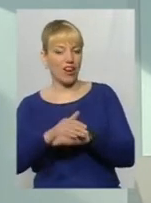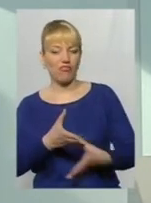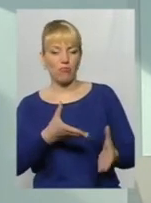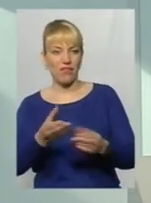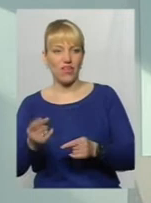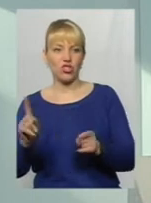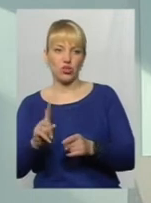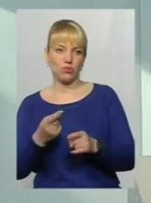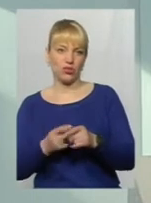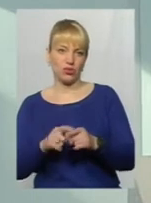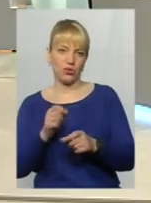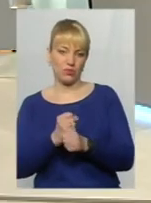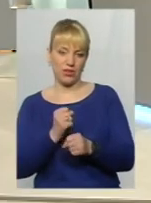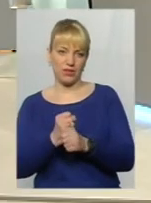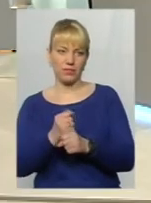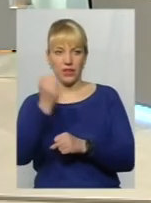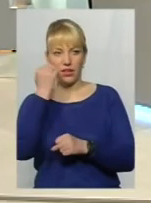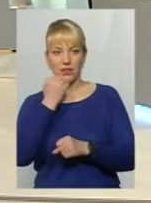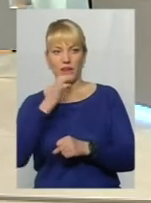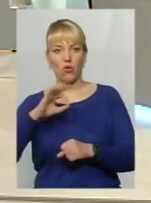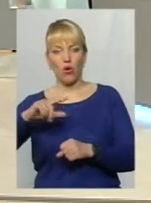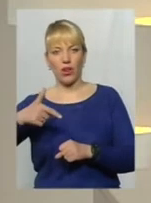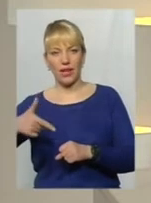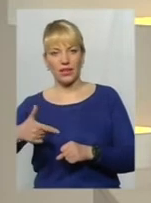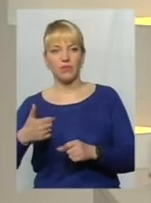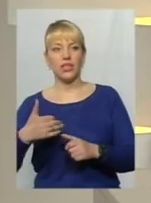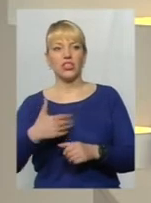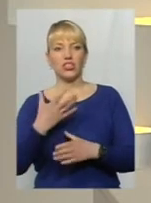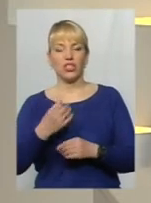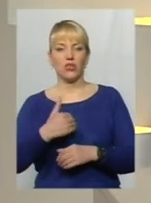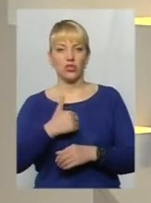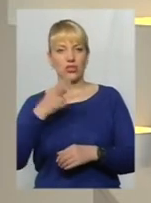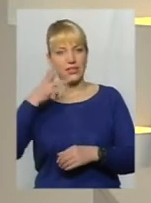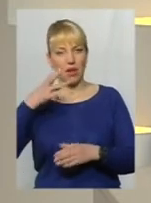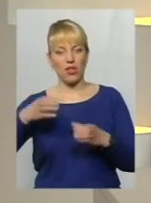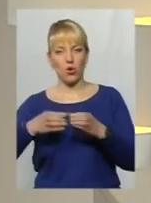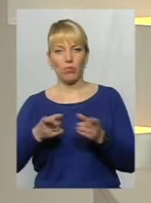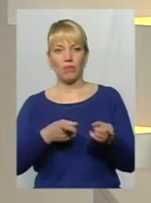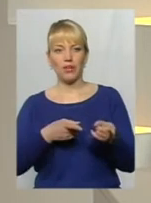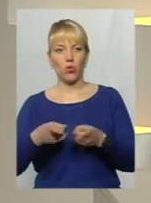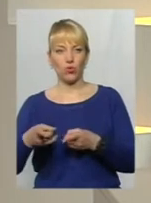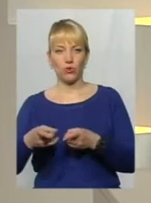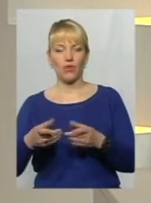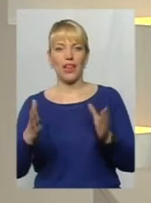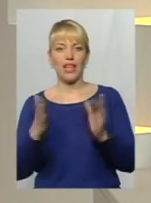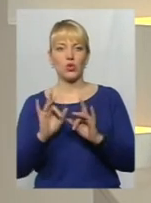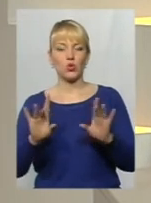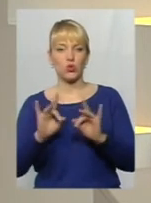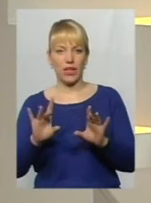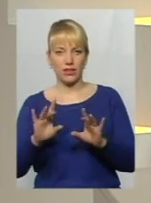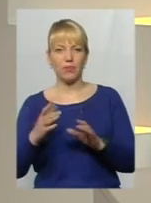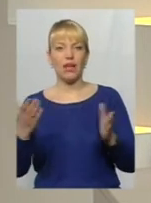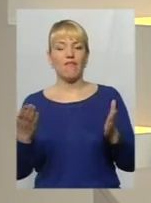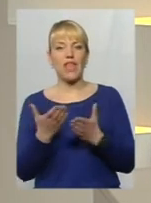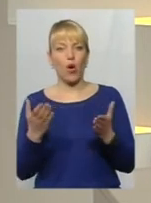щоб її зробити. Дякую, пане Олег. Хочемо, що наша знімальна група підготувала сюжет, в